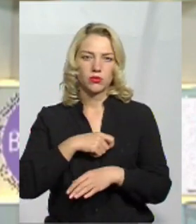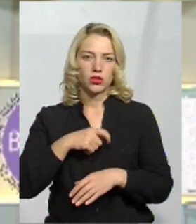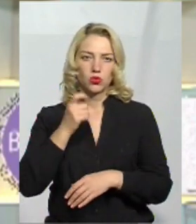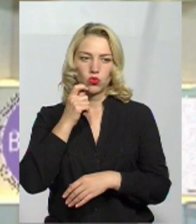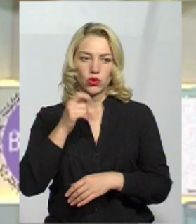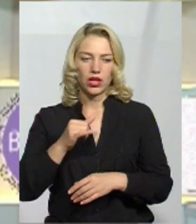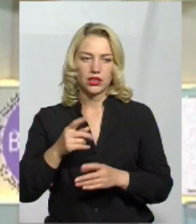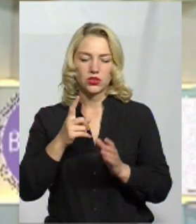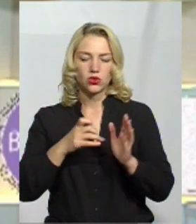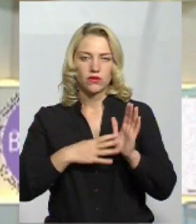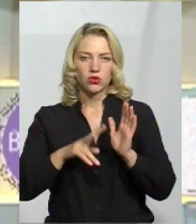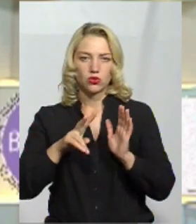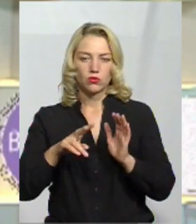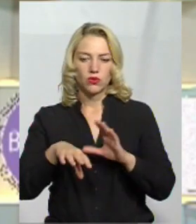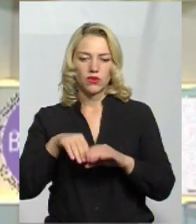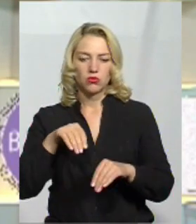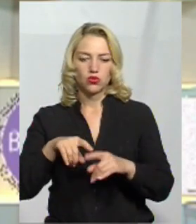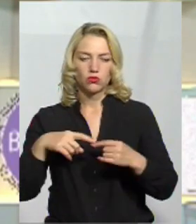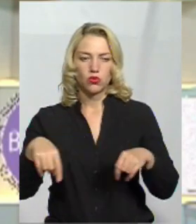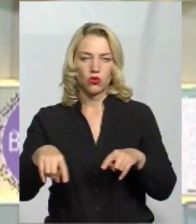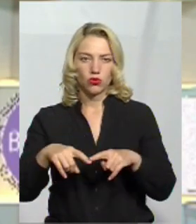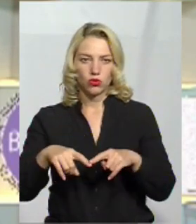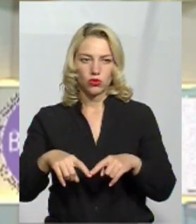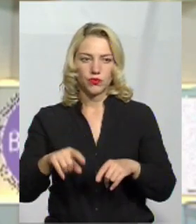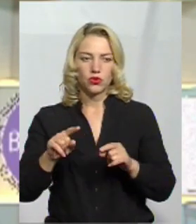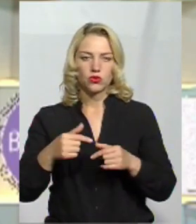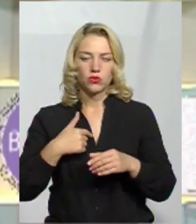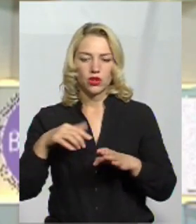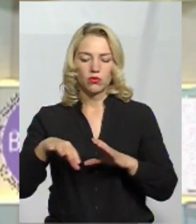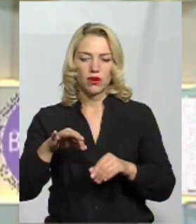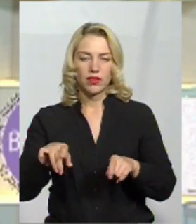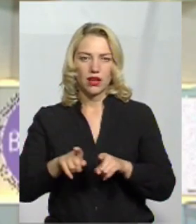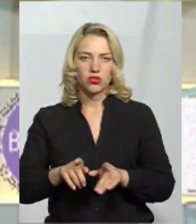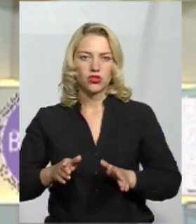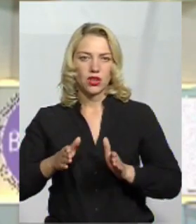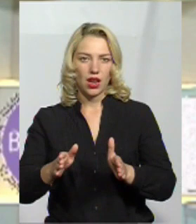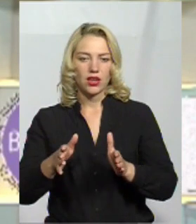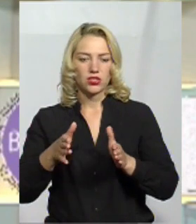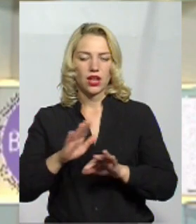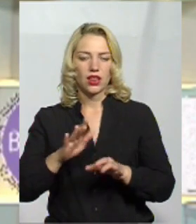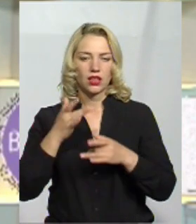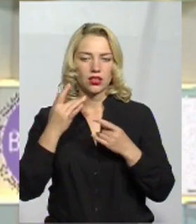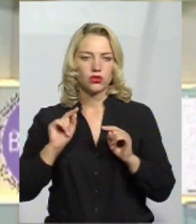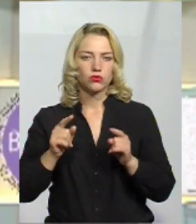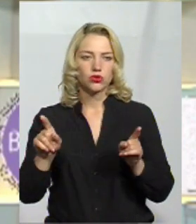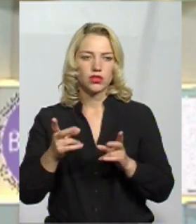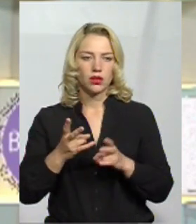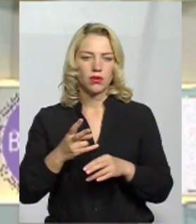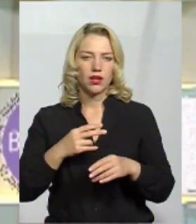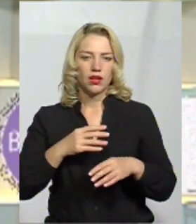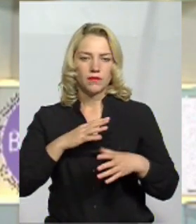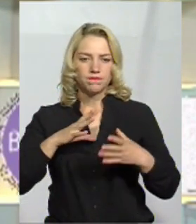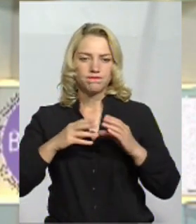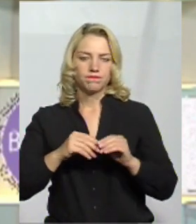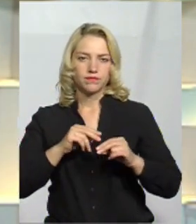України по 192-му виборчому округу. Чому я обрав такий шлях? Шлях нелегкий, бо тому що потрібно плідно